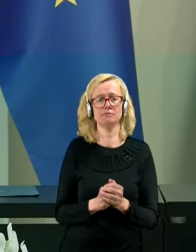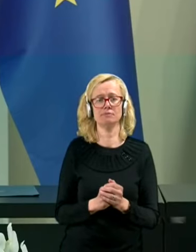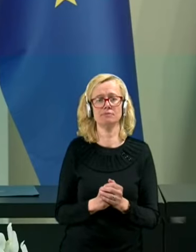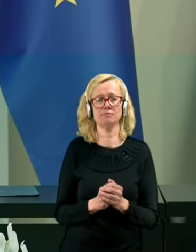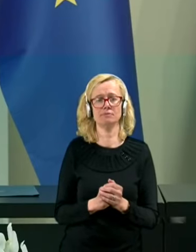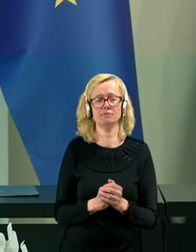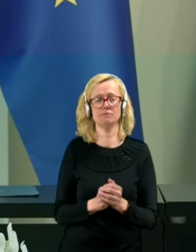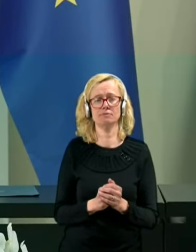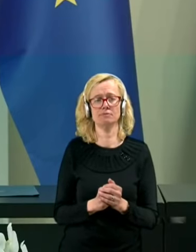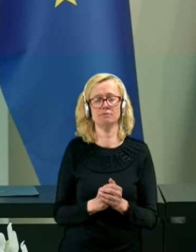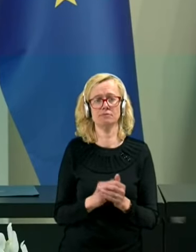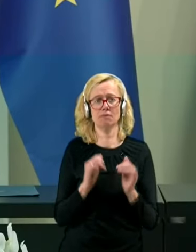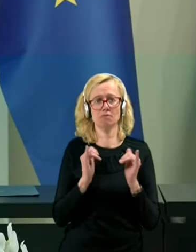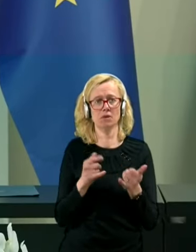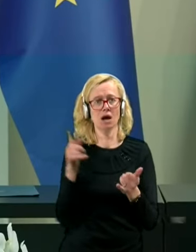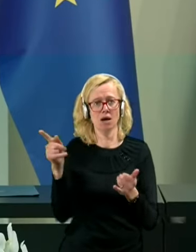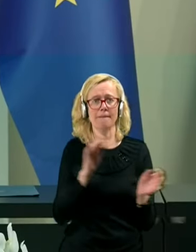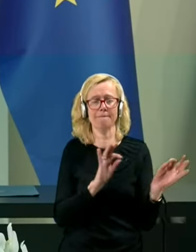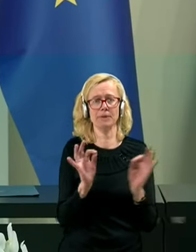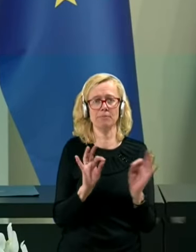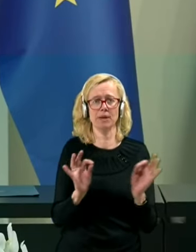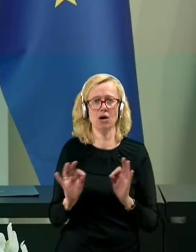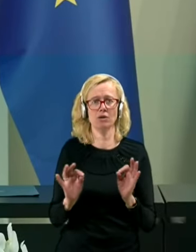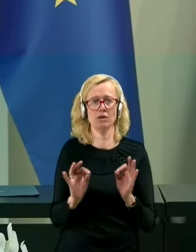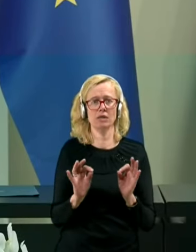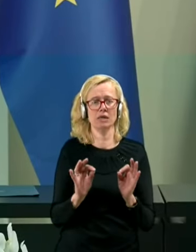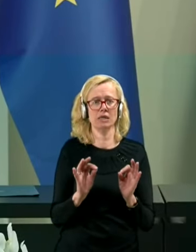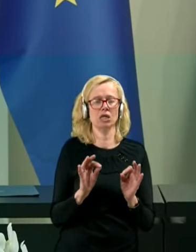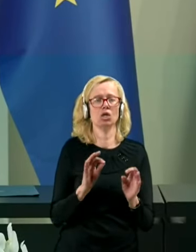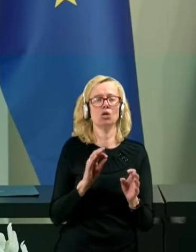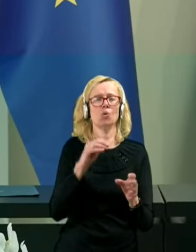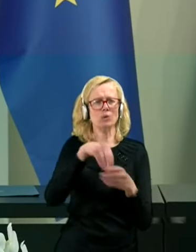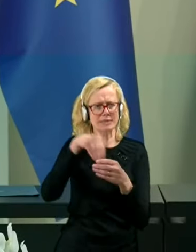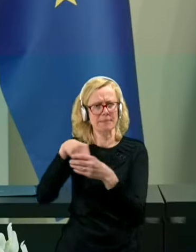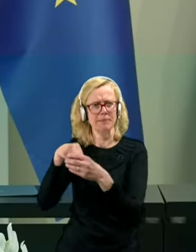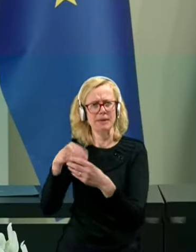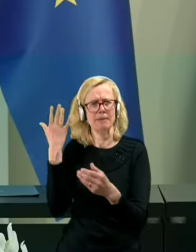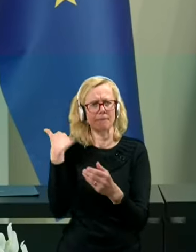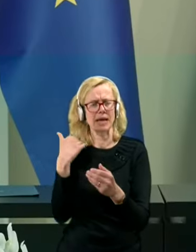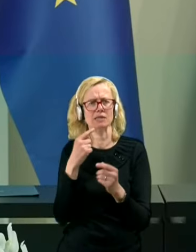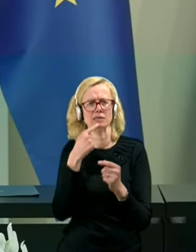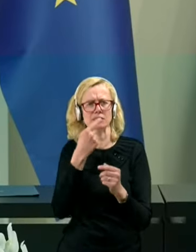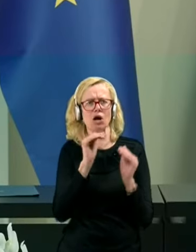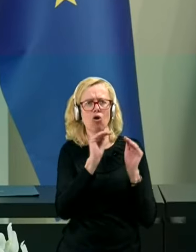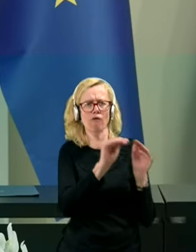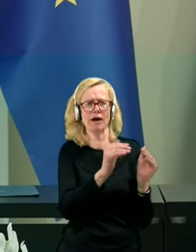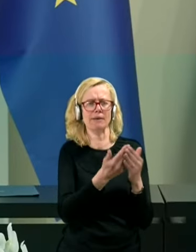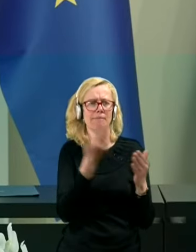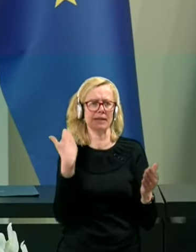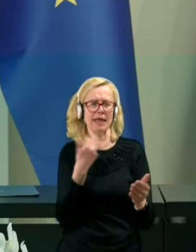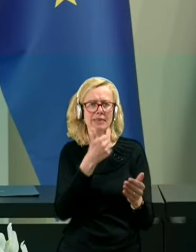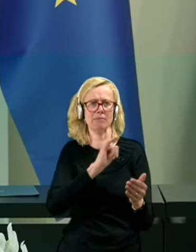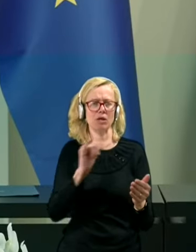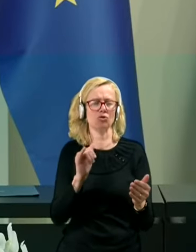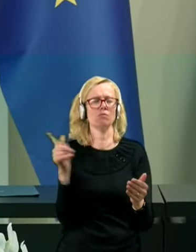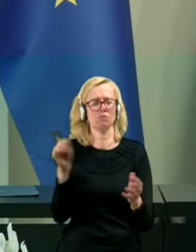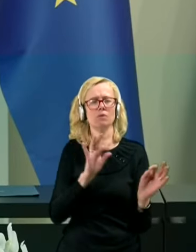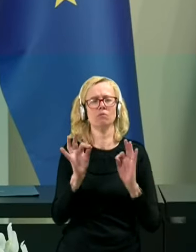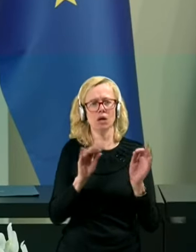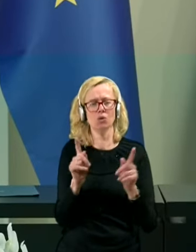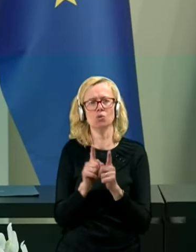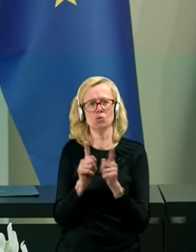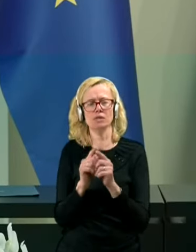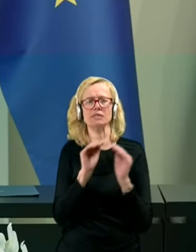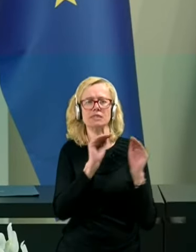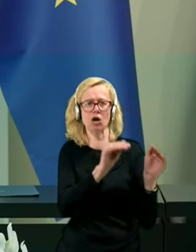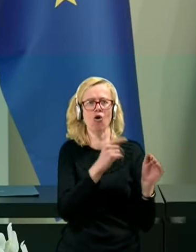da so pripravljeni vsebine, ki so jih zagovarjali pač pred enim letom, zagovarjali tudi v prihodnje, da